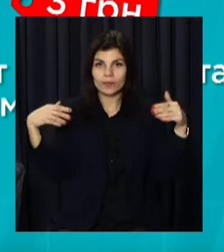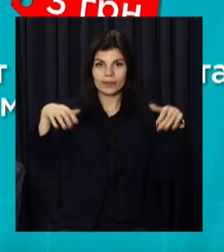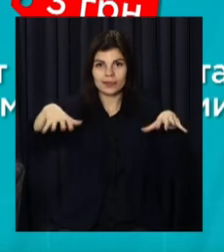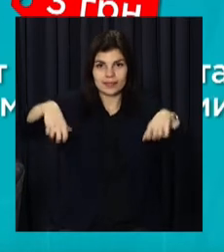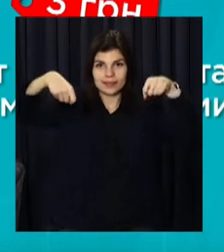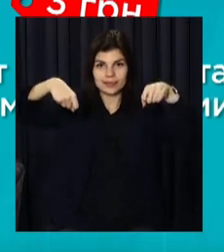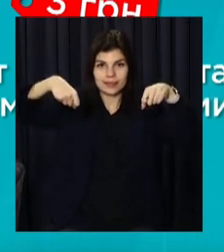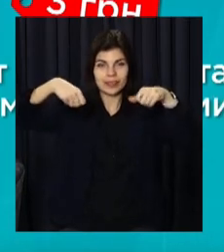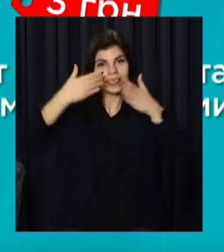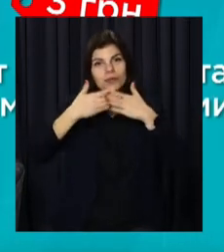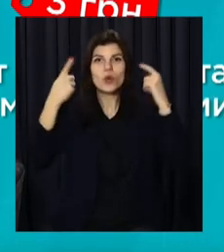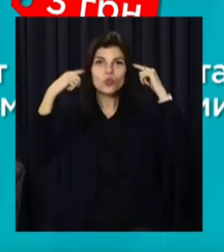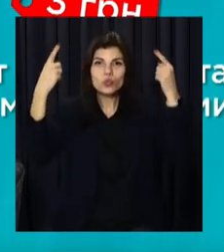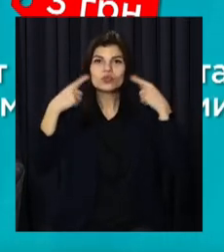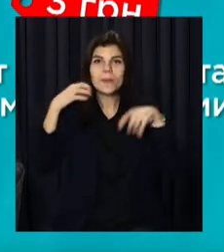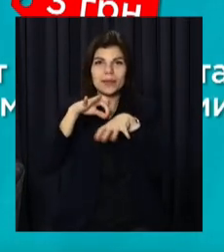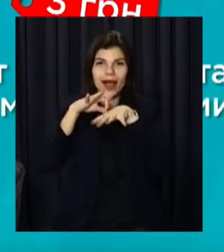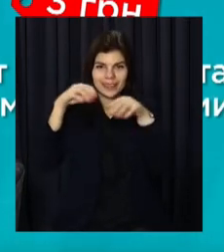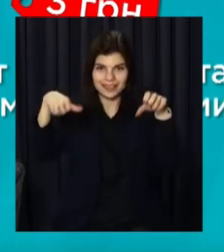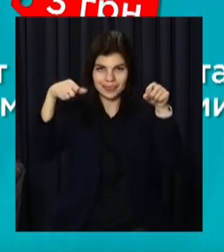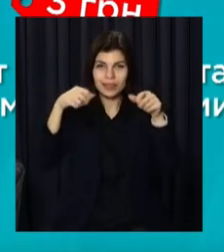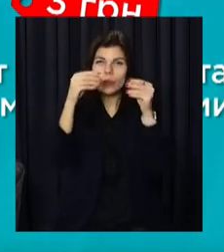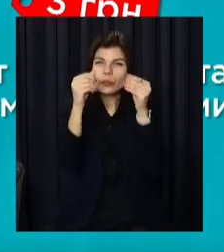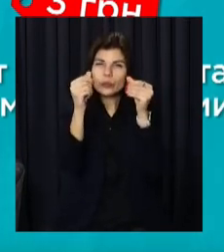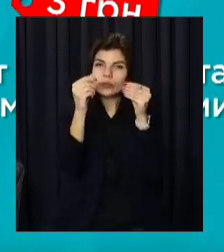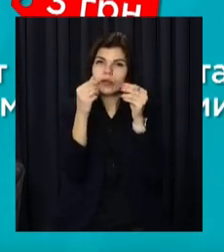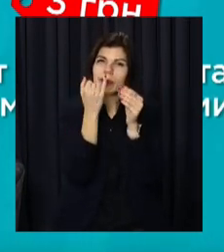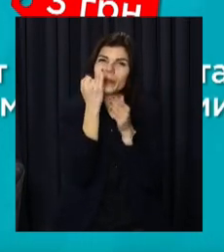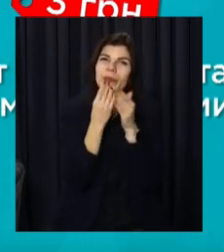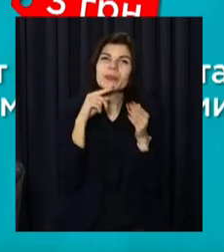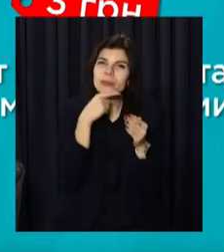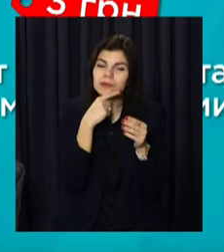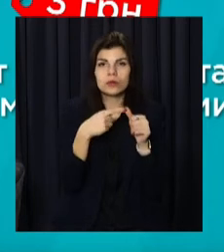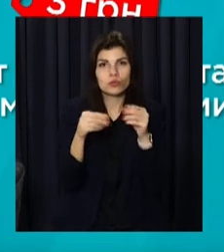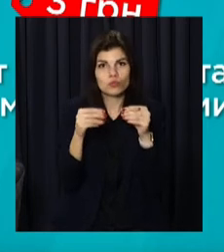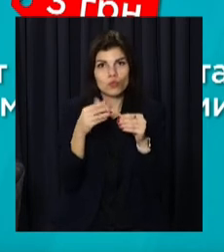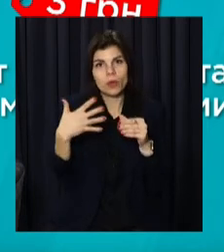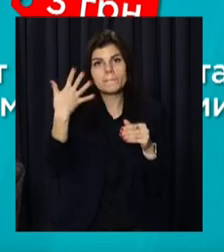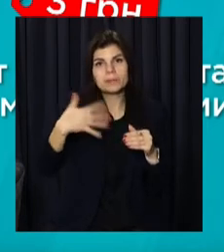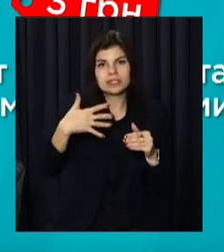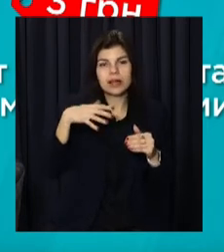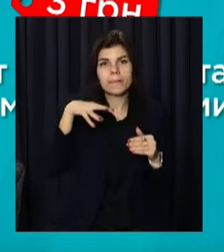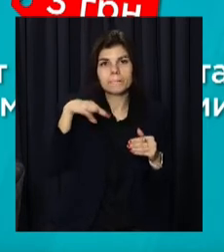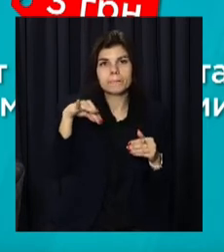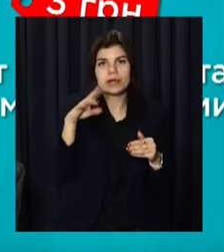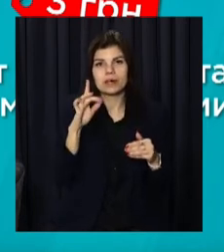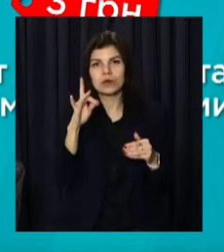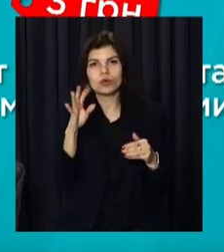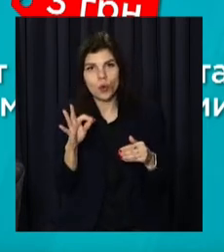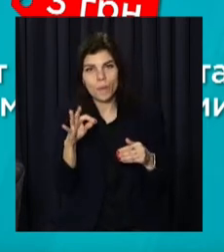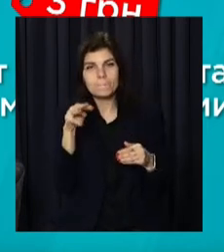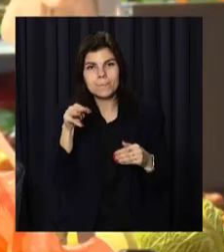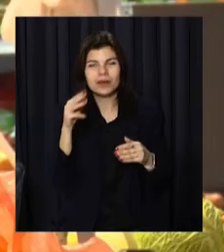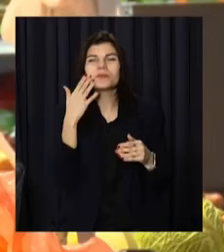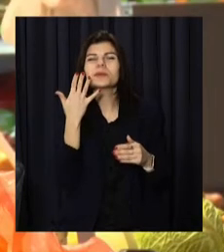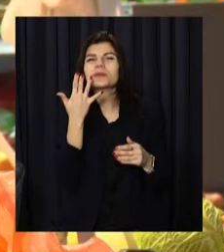ручки. Новація стосуватимуться пакетів, товщина стінок яких перевищує 50 мікрометрів. Це фактично цубкі пакети, що